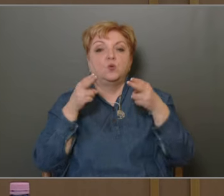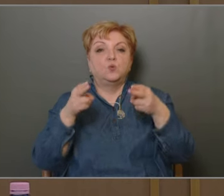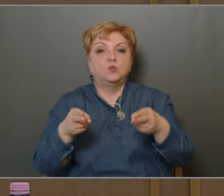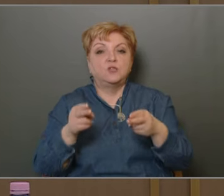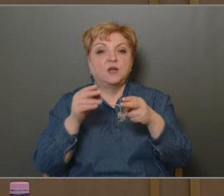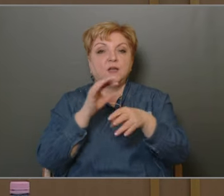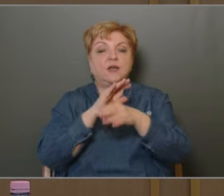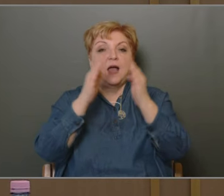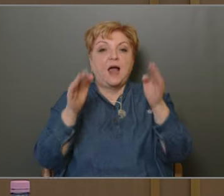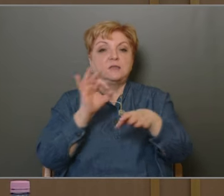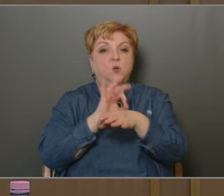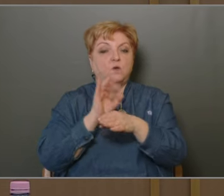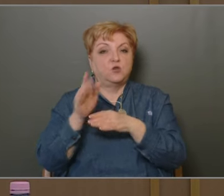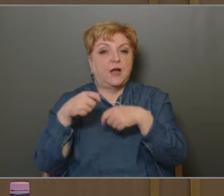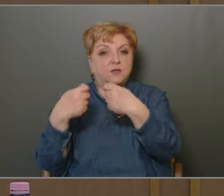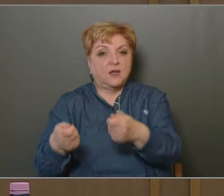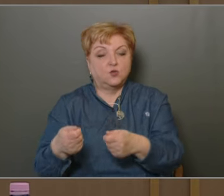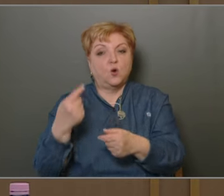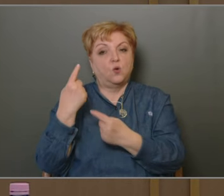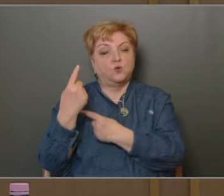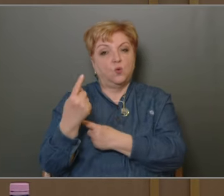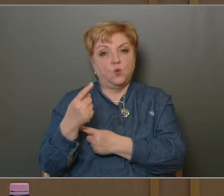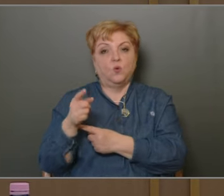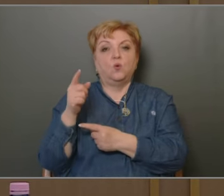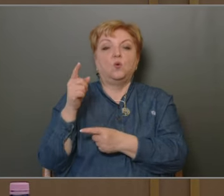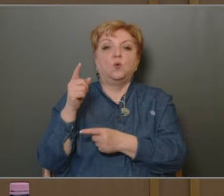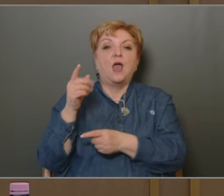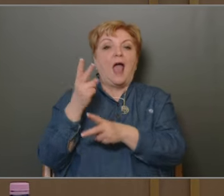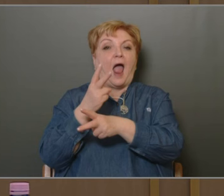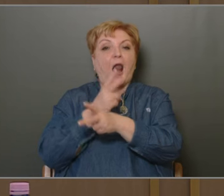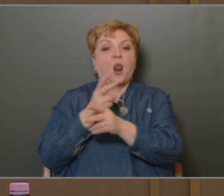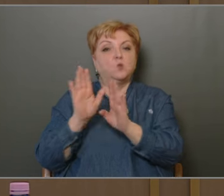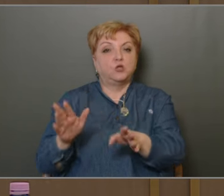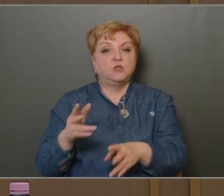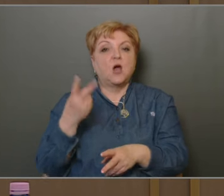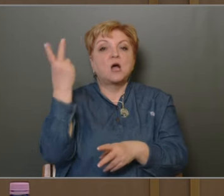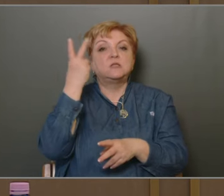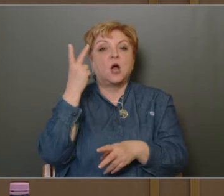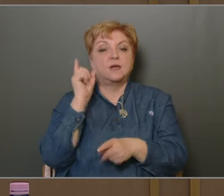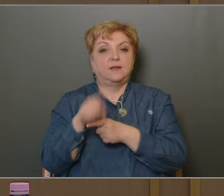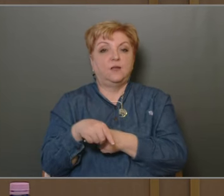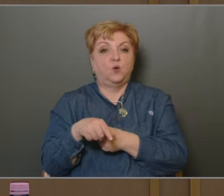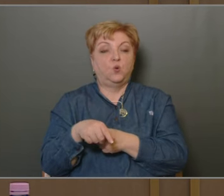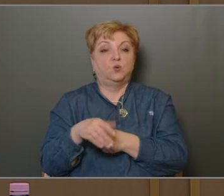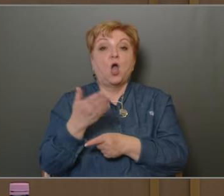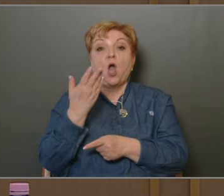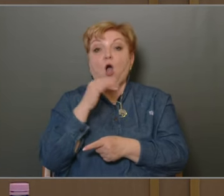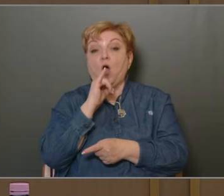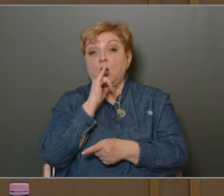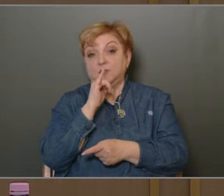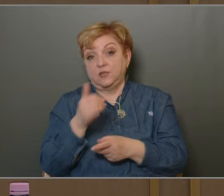elkötelezett, hogy államosítja a szakrendelőt, hogy államosítja, szeretné a szakrendelőt. Hogyha nincsen,